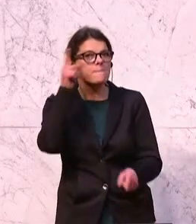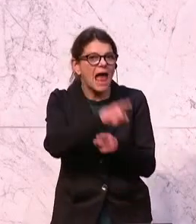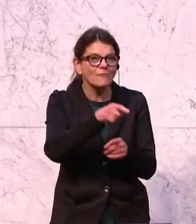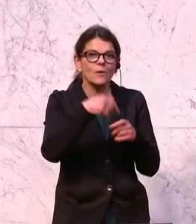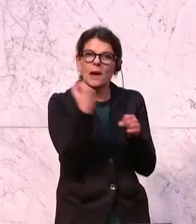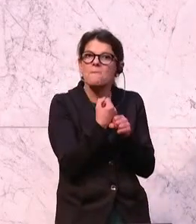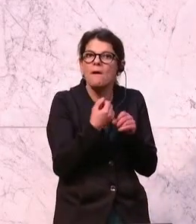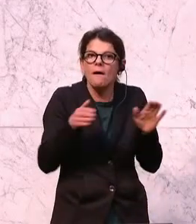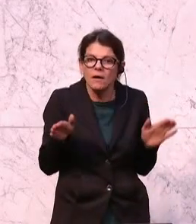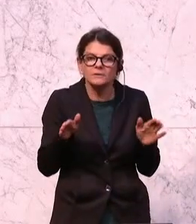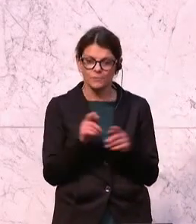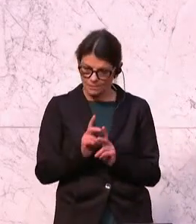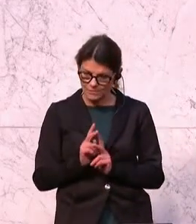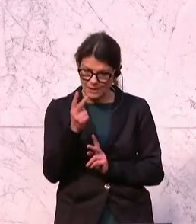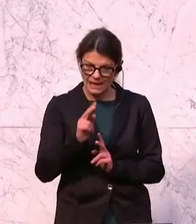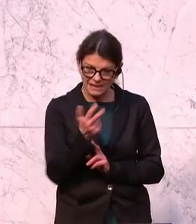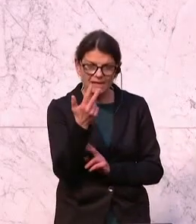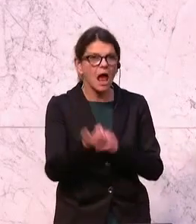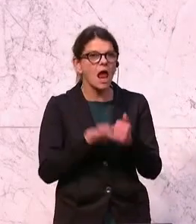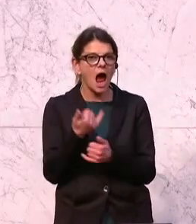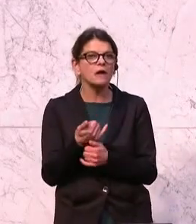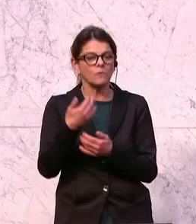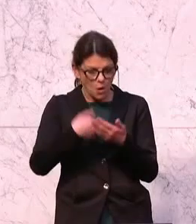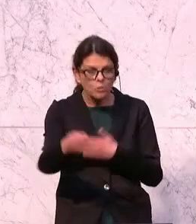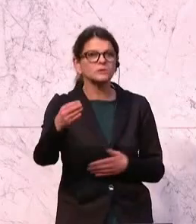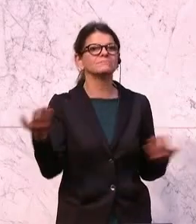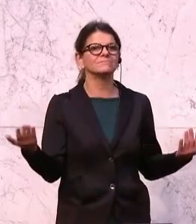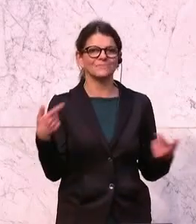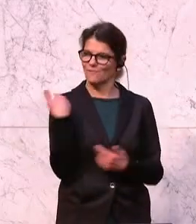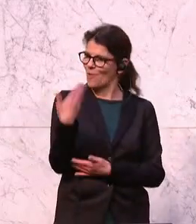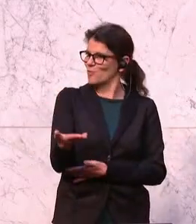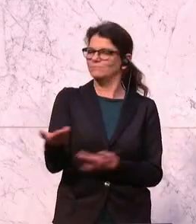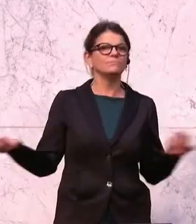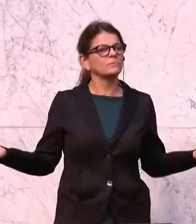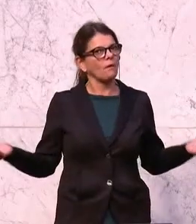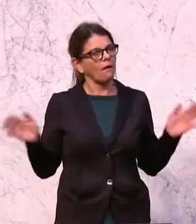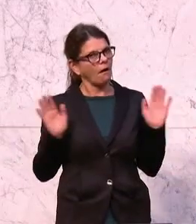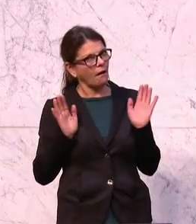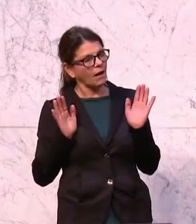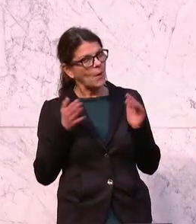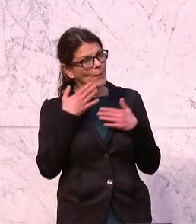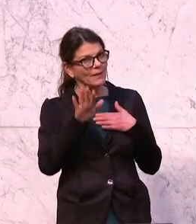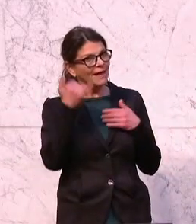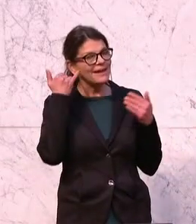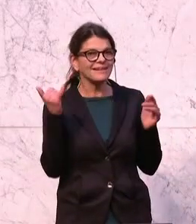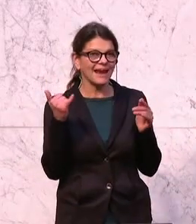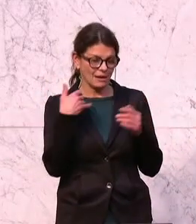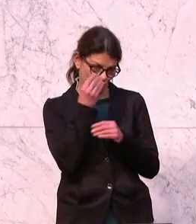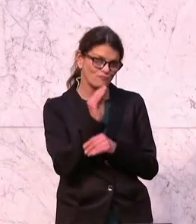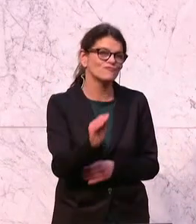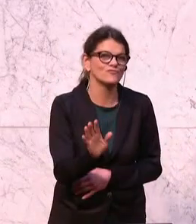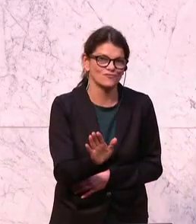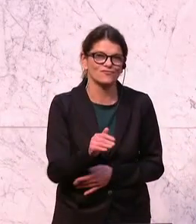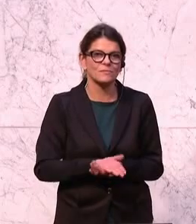und dann im zweiten, dritten Jahr ausgerollt und da waren Sie dann am Werk. Das nicht Ihre Idee gewesen, sage ich auch